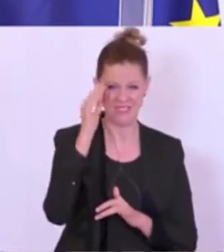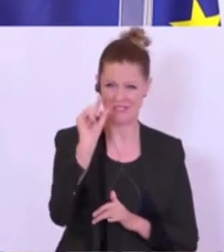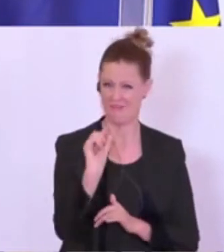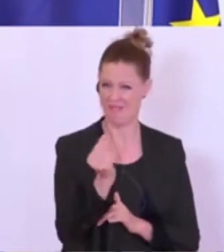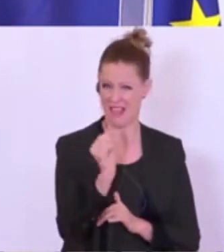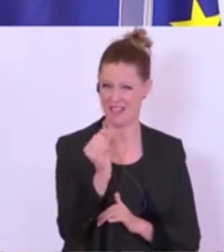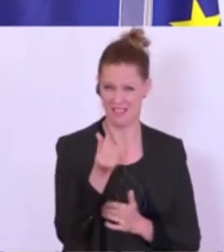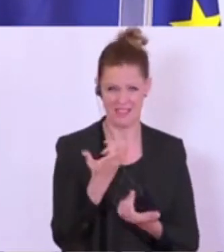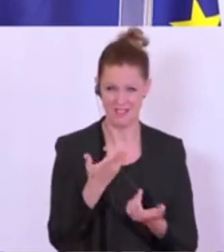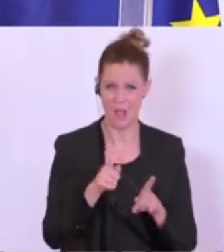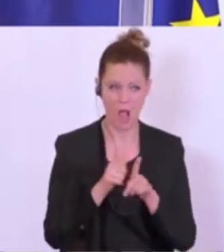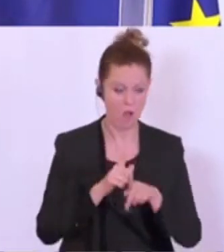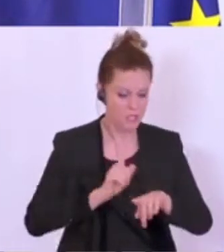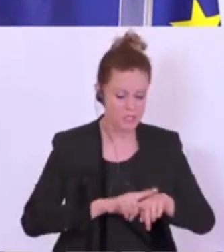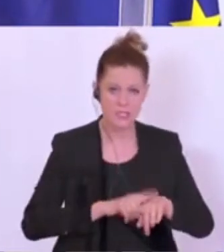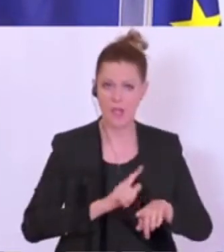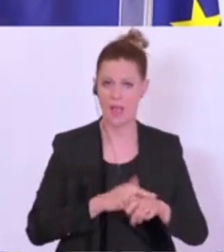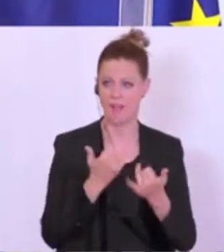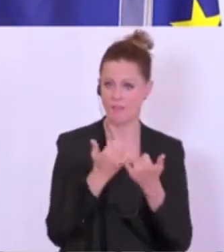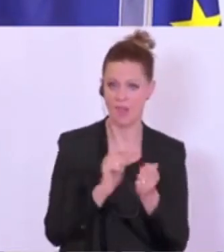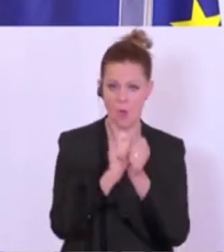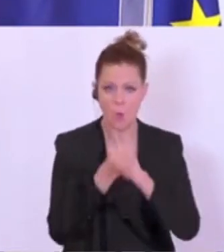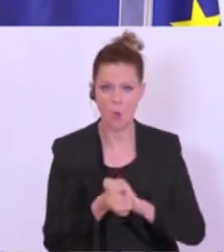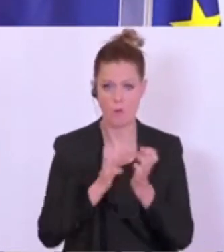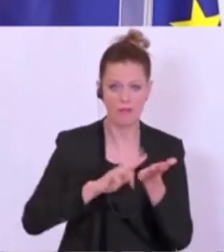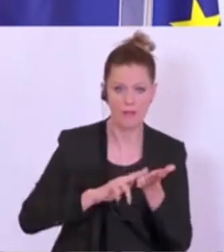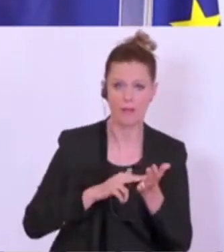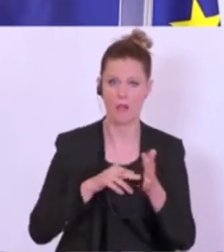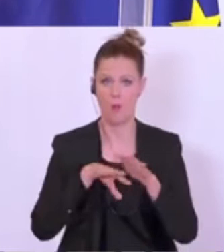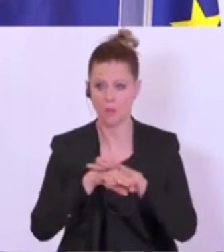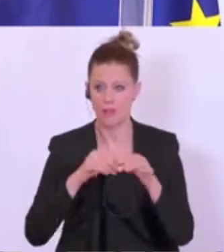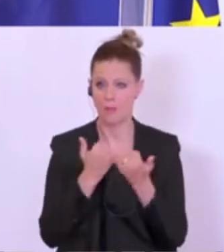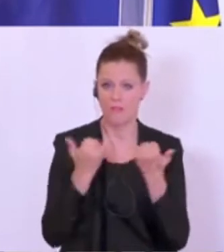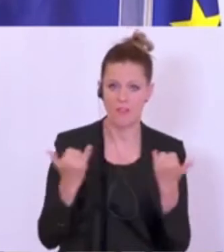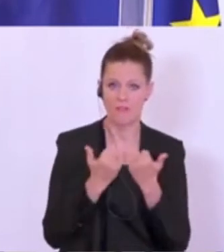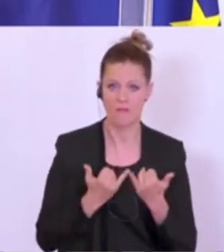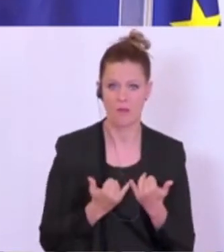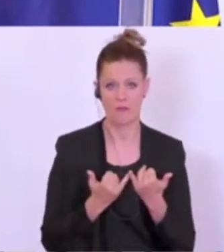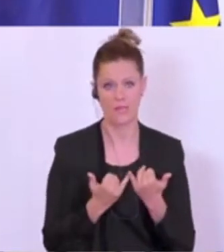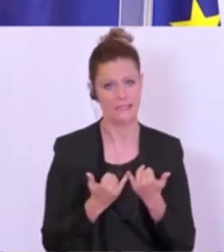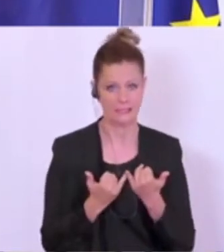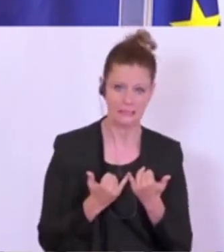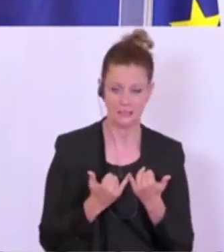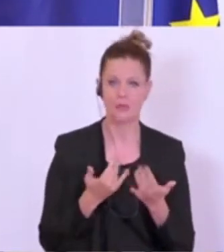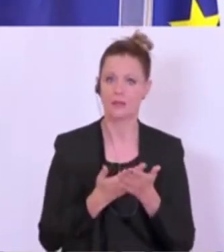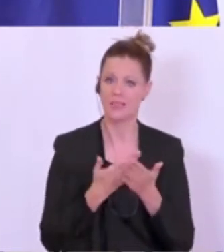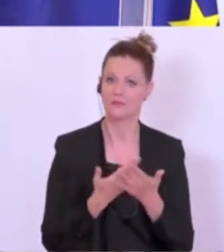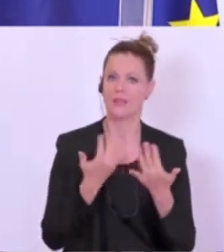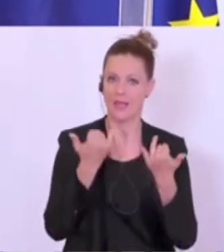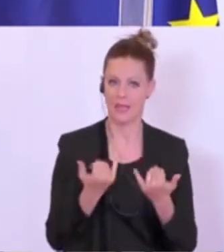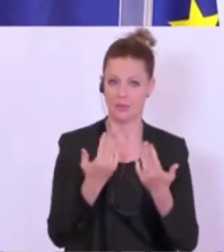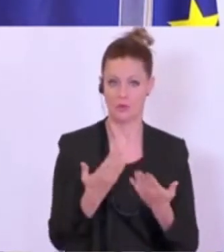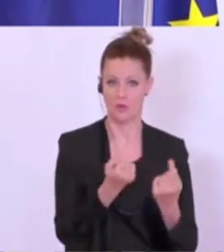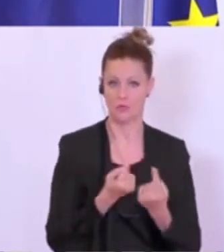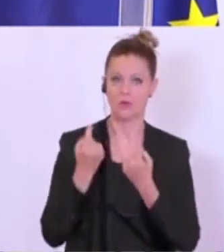zu wenig Zeit, Ihr Unternehmen fit für die Digitalisierung und die digitale Zukunft zu machen. Genau dort werden wir